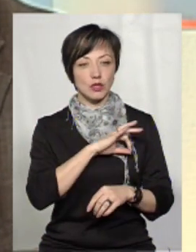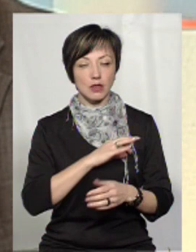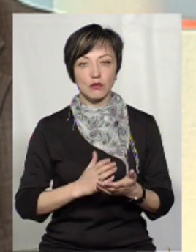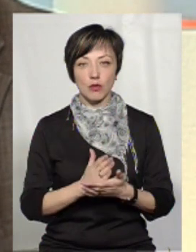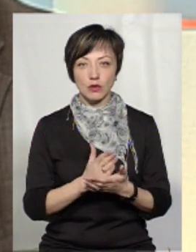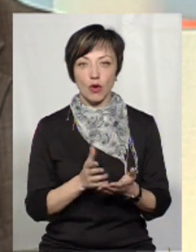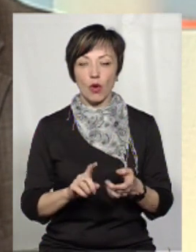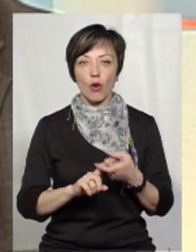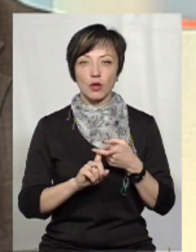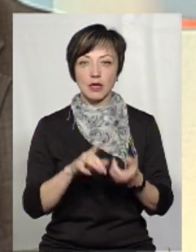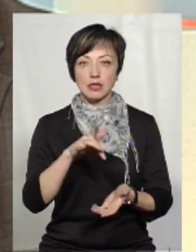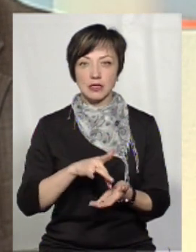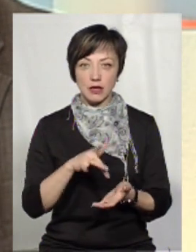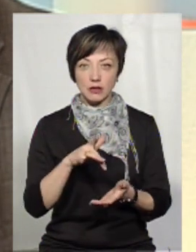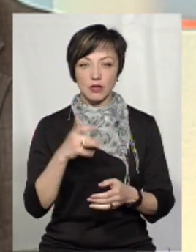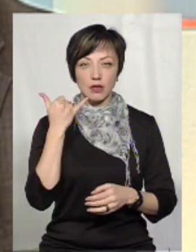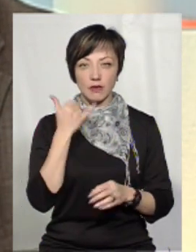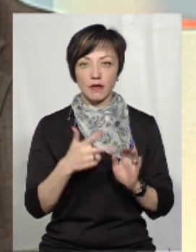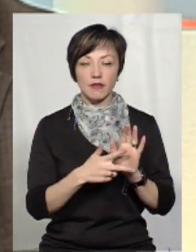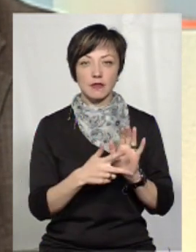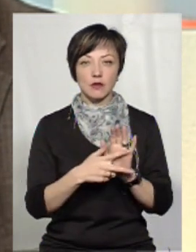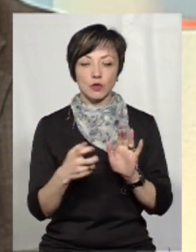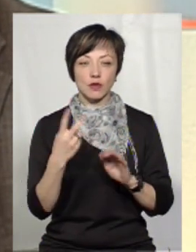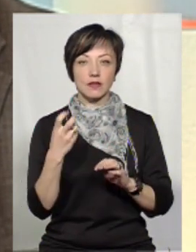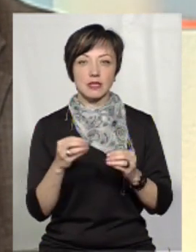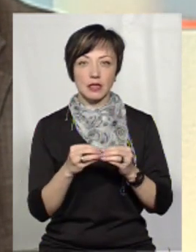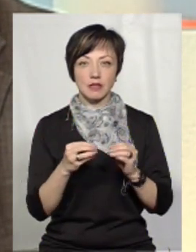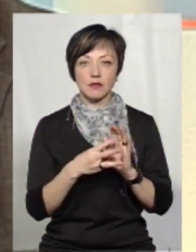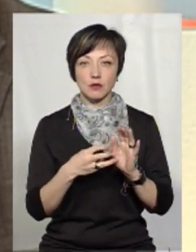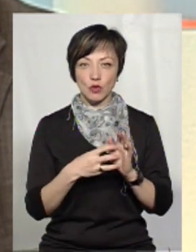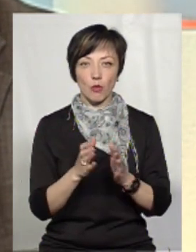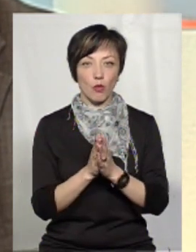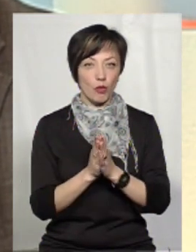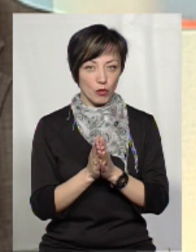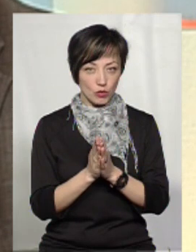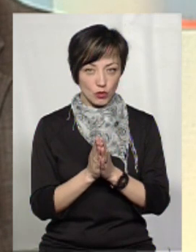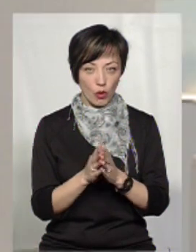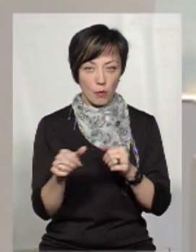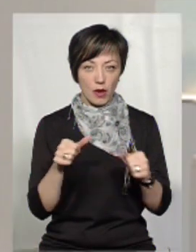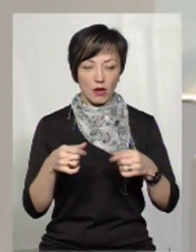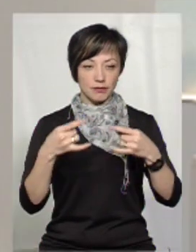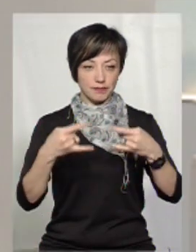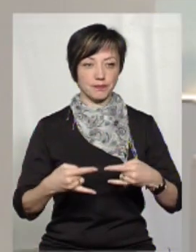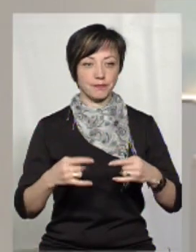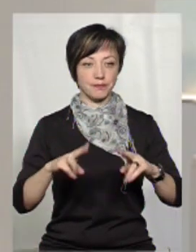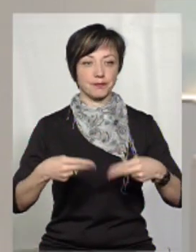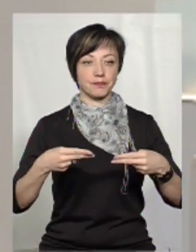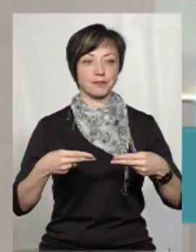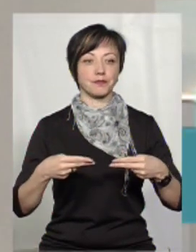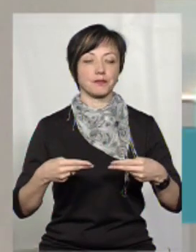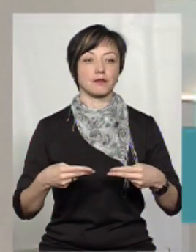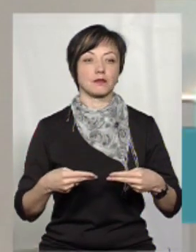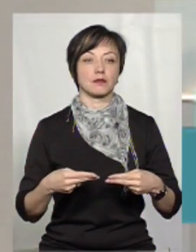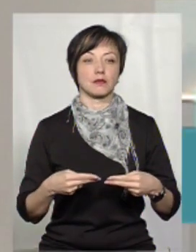послугами контакт-центру Ощадного банку. Телефон 8 800 210 800 – це безкоштовний номер. попрошу операторів, будь ласка, попрошу